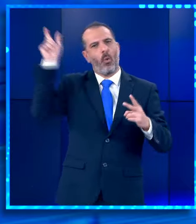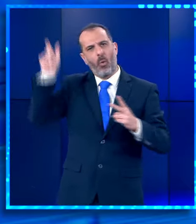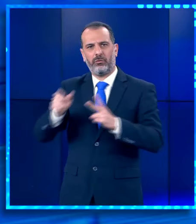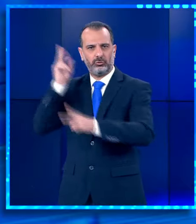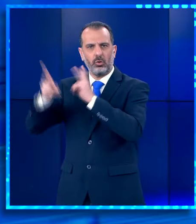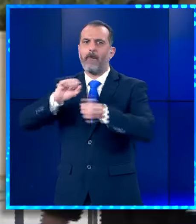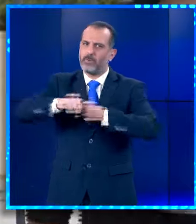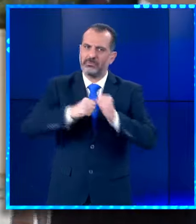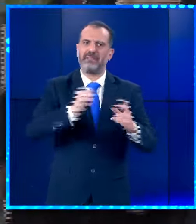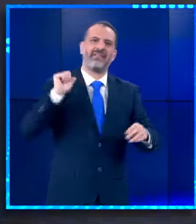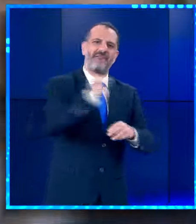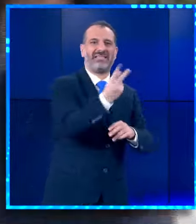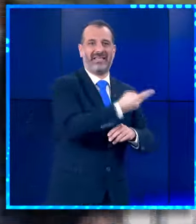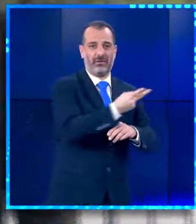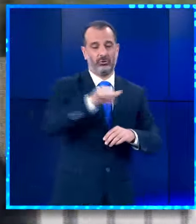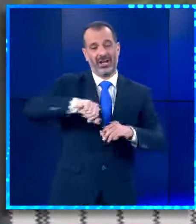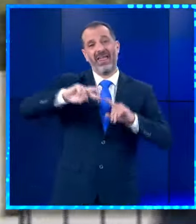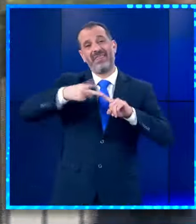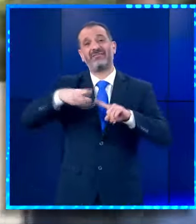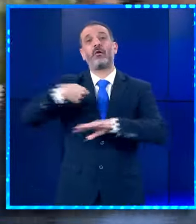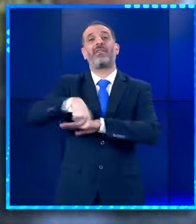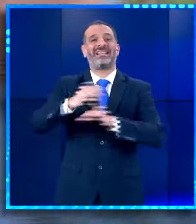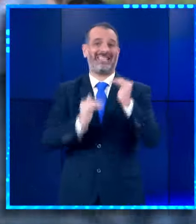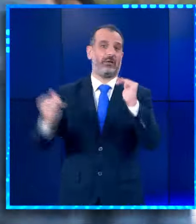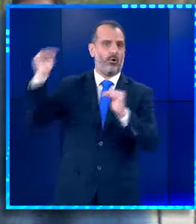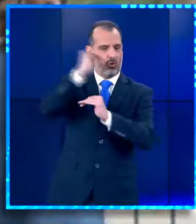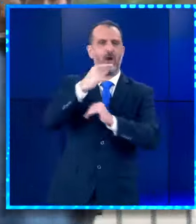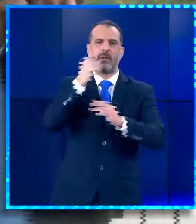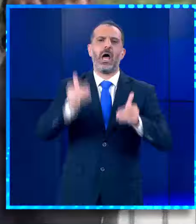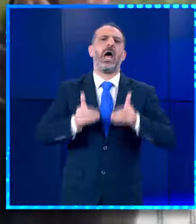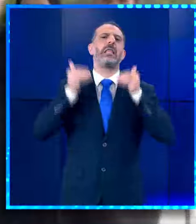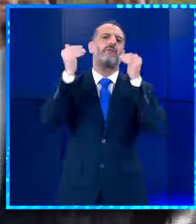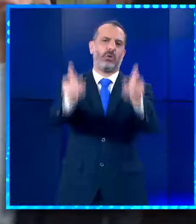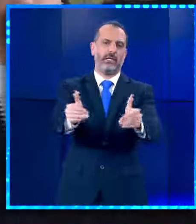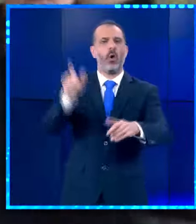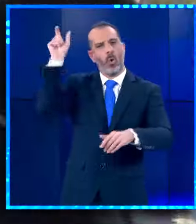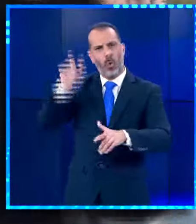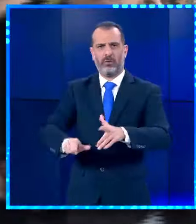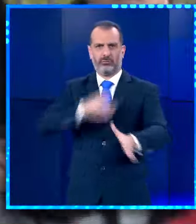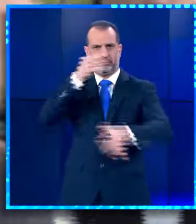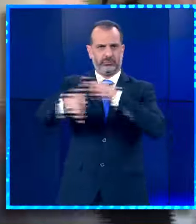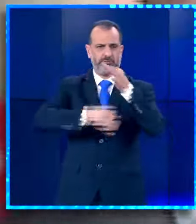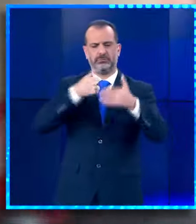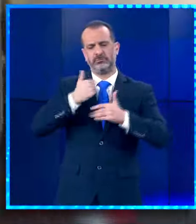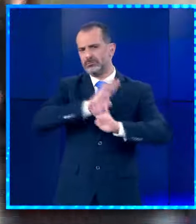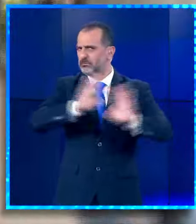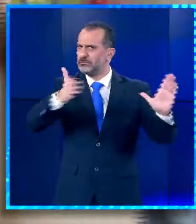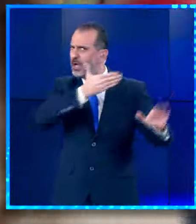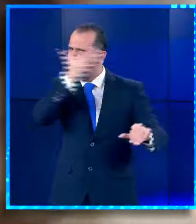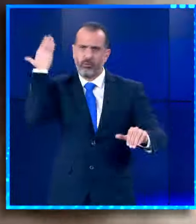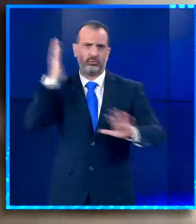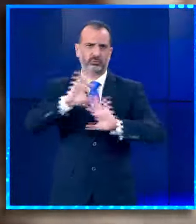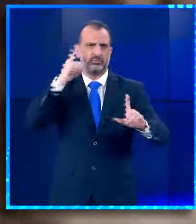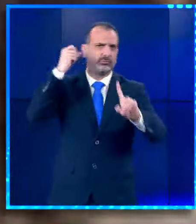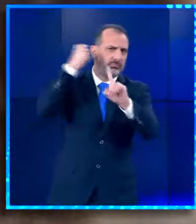Κατά την έξοδό του από το δικαστήριο, ο ηθοποιός μίλησε στους δημοσιογράφους λέγοντας πως είναι αθώος. Δήλωσε επίσης πως μάχεται για